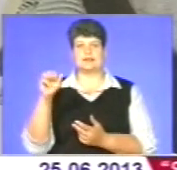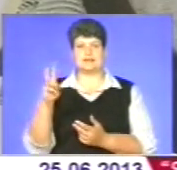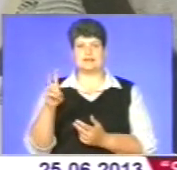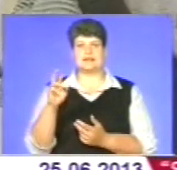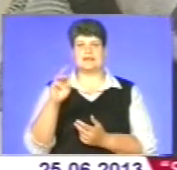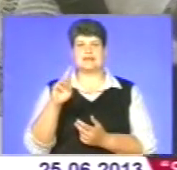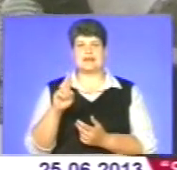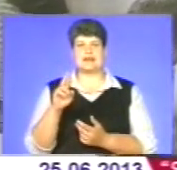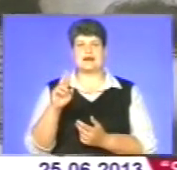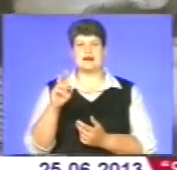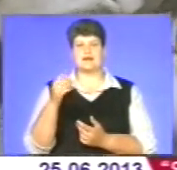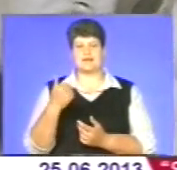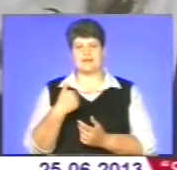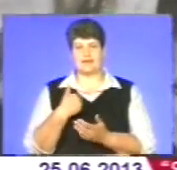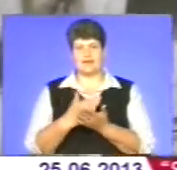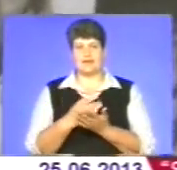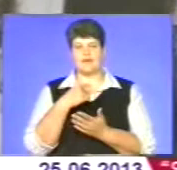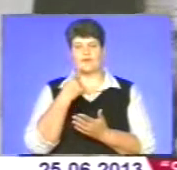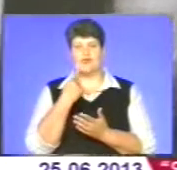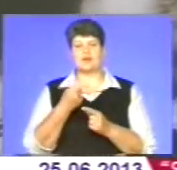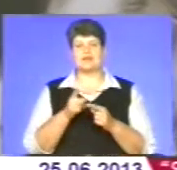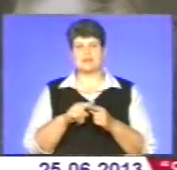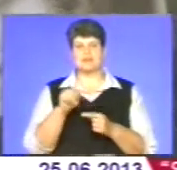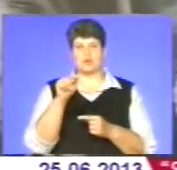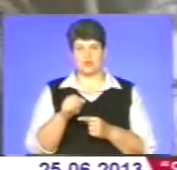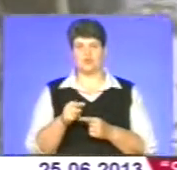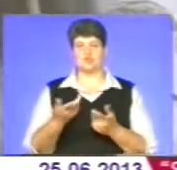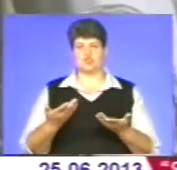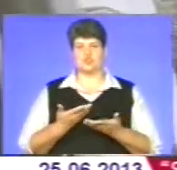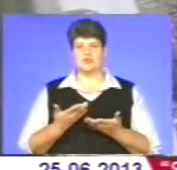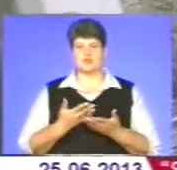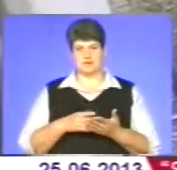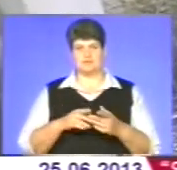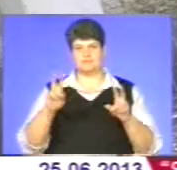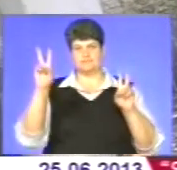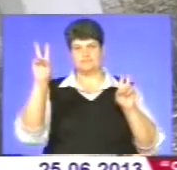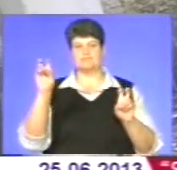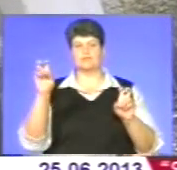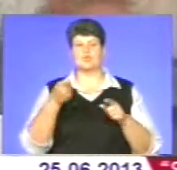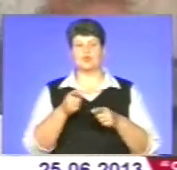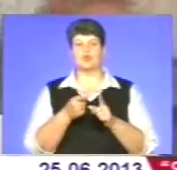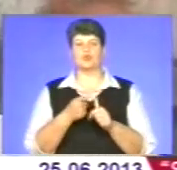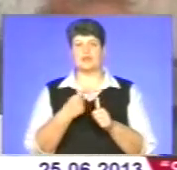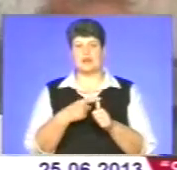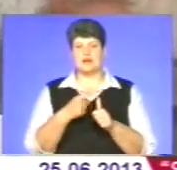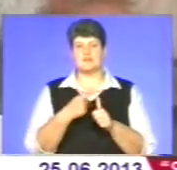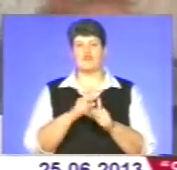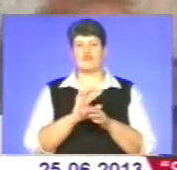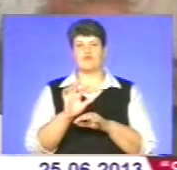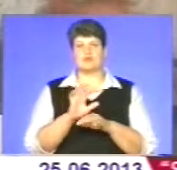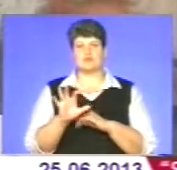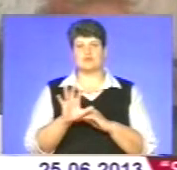«я є», каже Іван Марчук, і це його життєве кредо. Під такою назвою киянин Олександр Климчук випустив